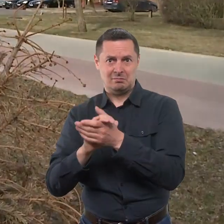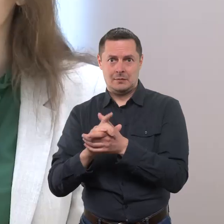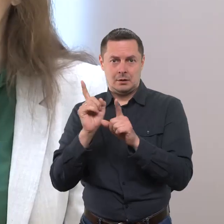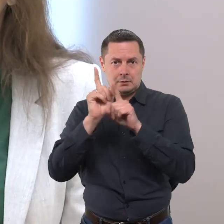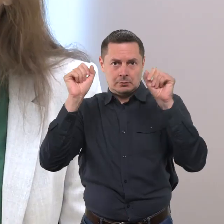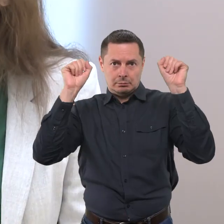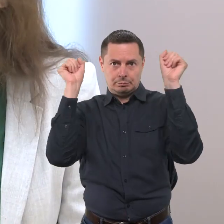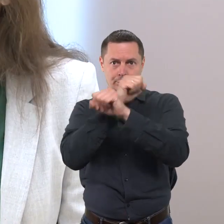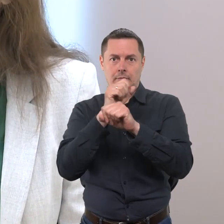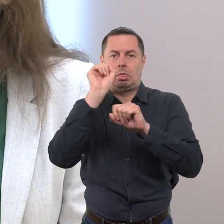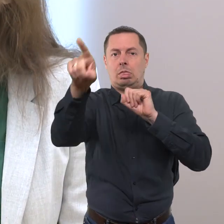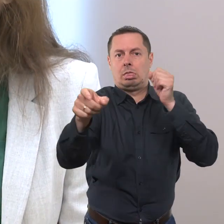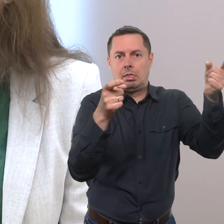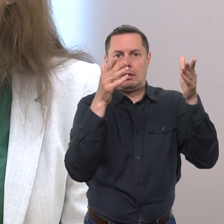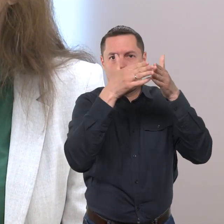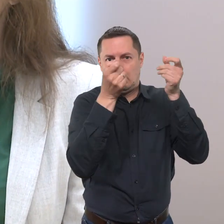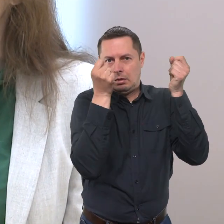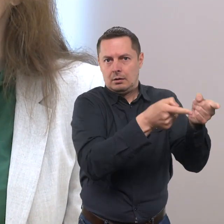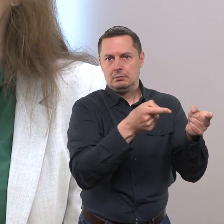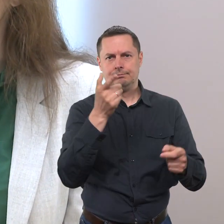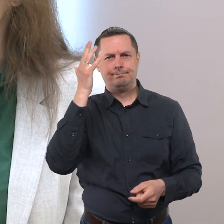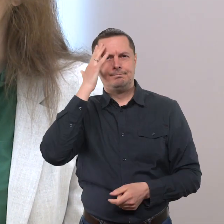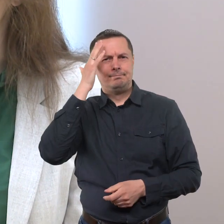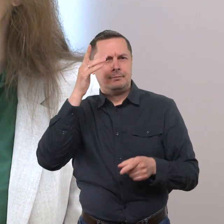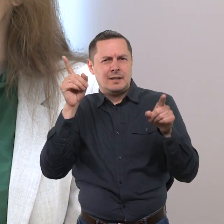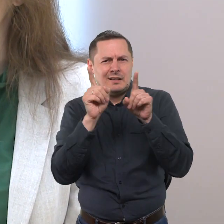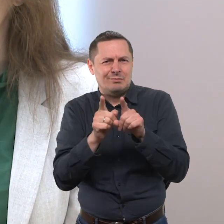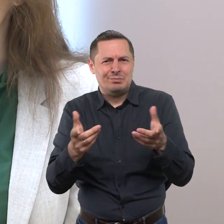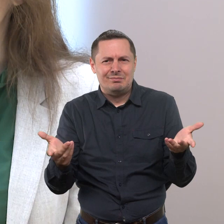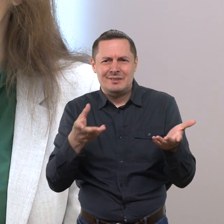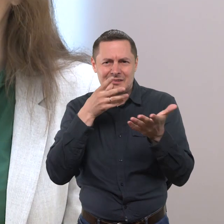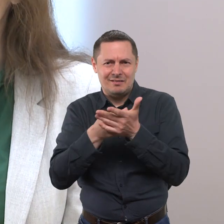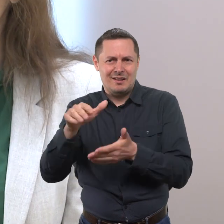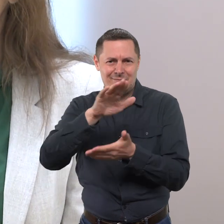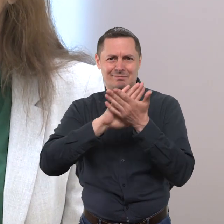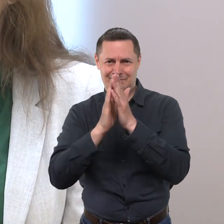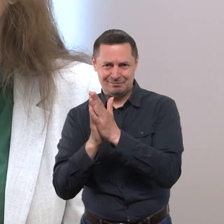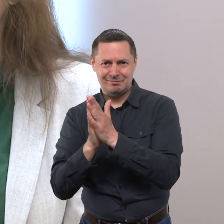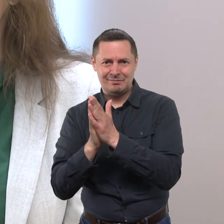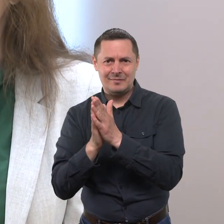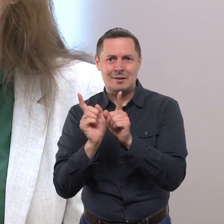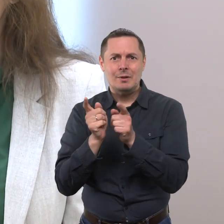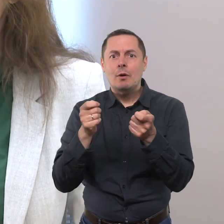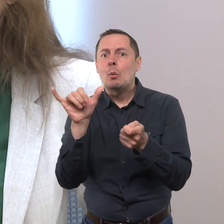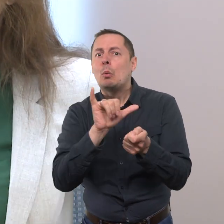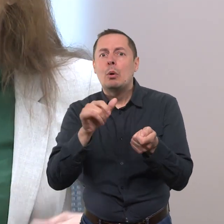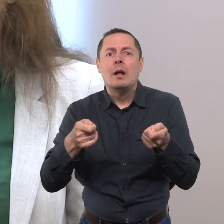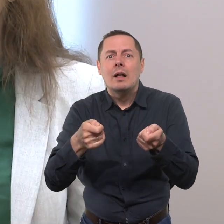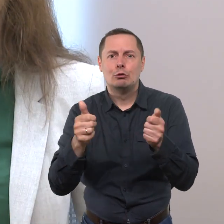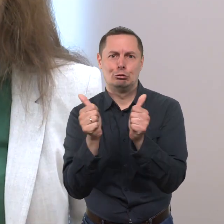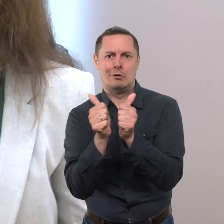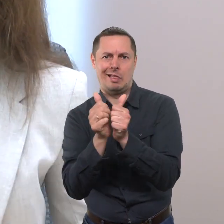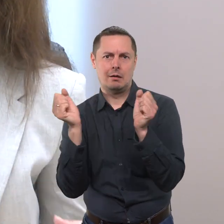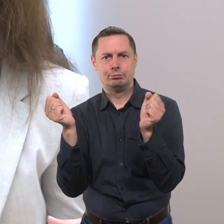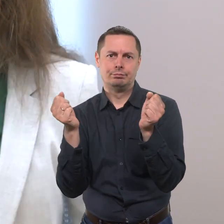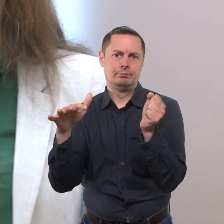Nes tai yra lygiai tas pats, kas nunešti šitas atlikas paskaimyną. Vienas